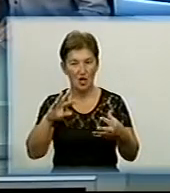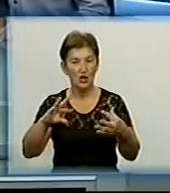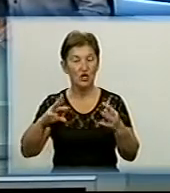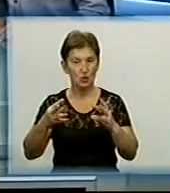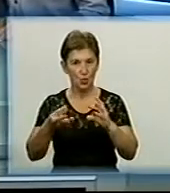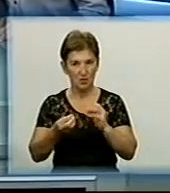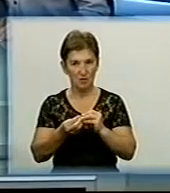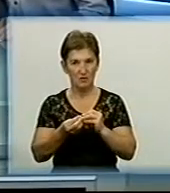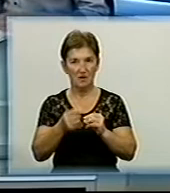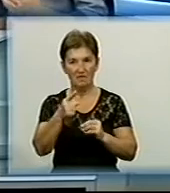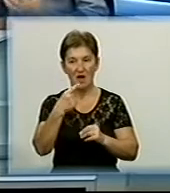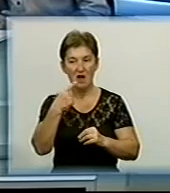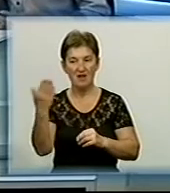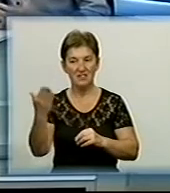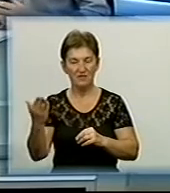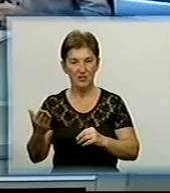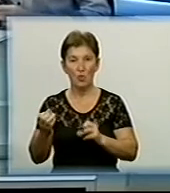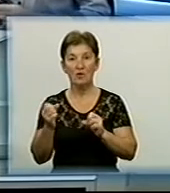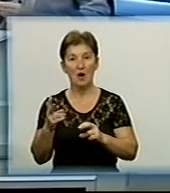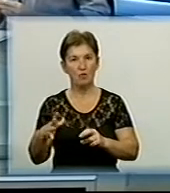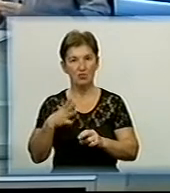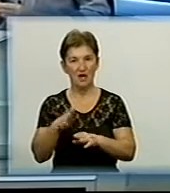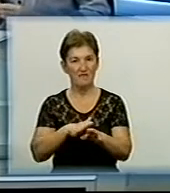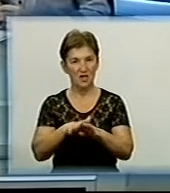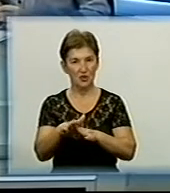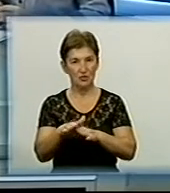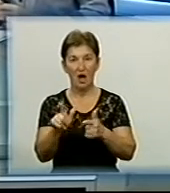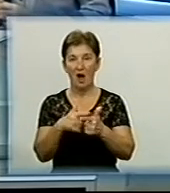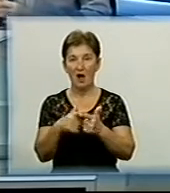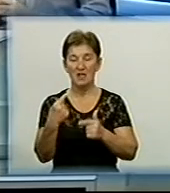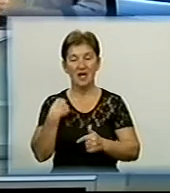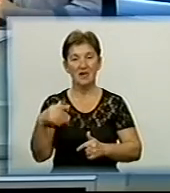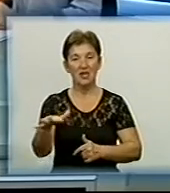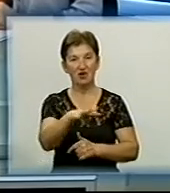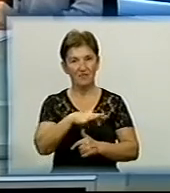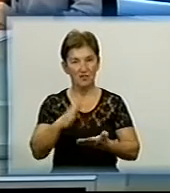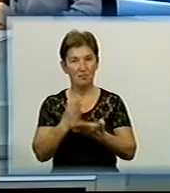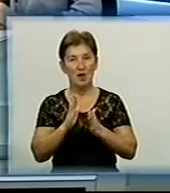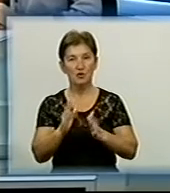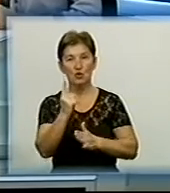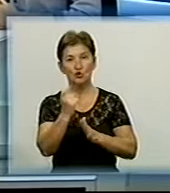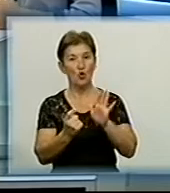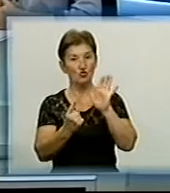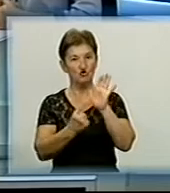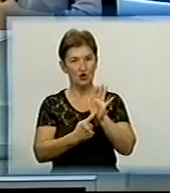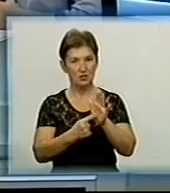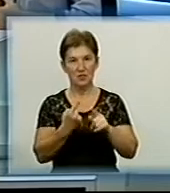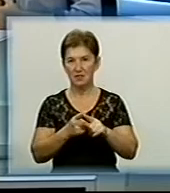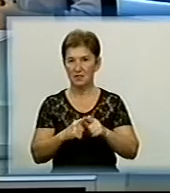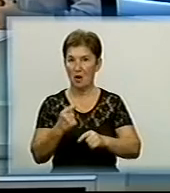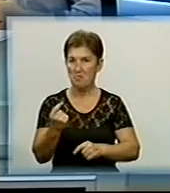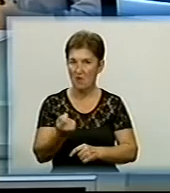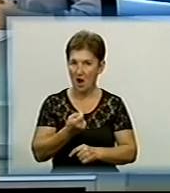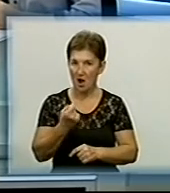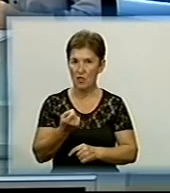я розумію Ви звітуєте про те, як вони були виконані Але Кіровоградщина мала тоді тільки 106 звернень Це мало серед